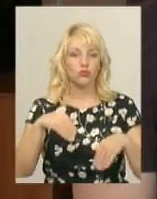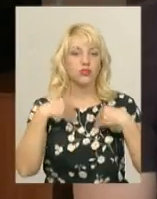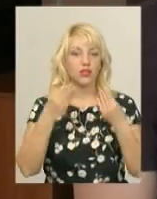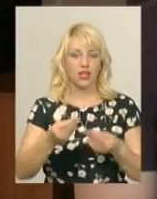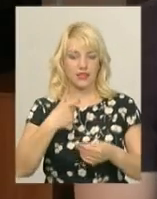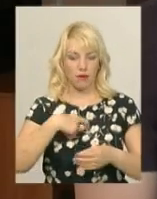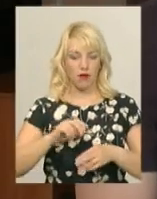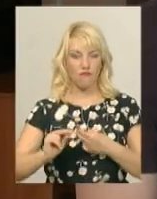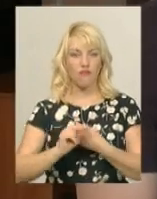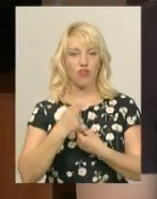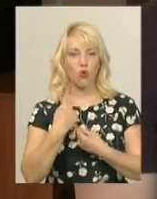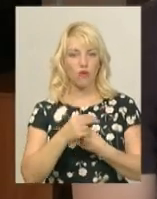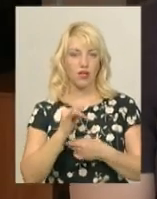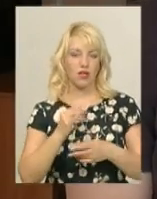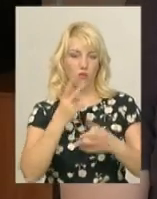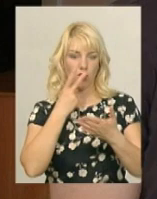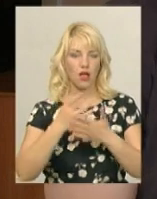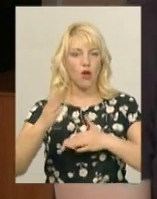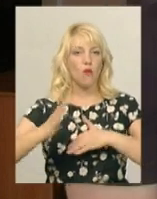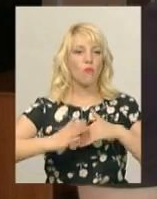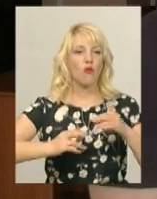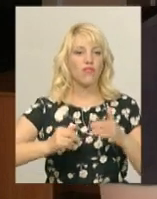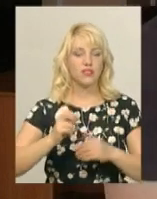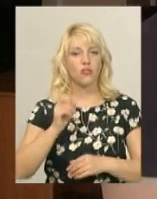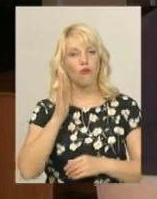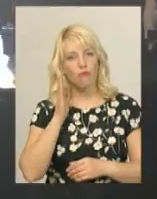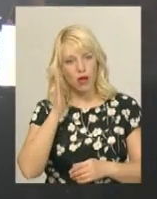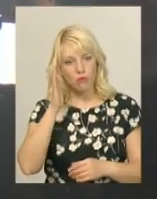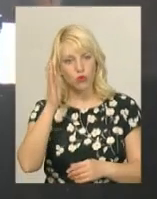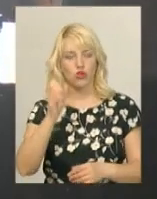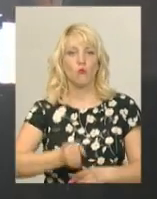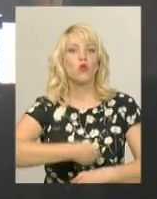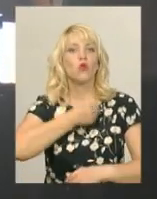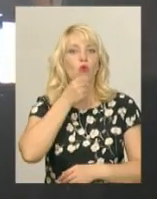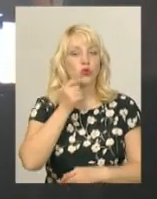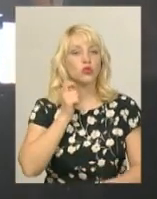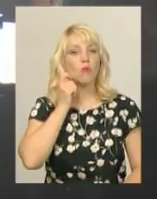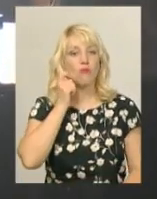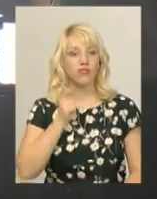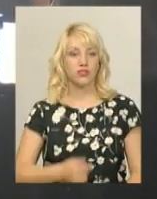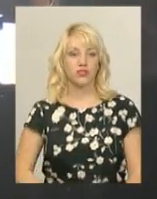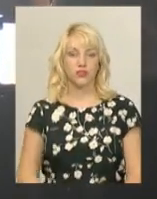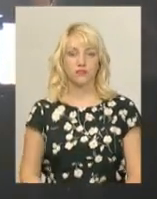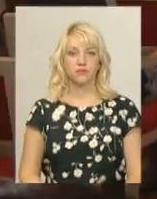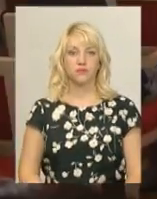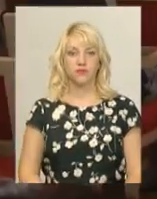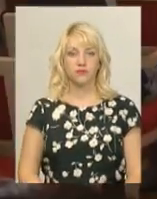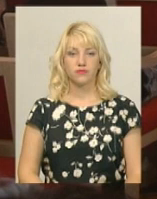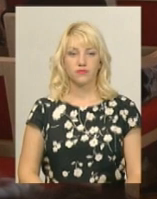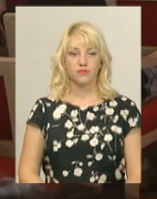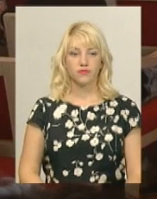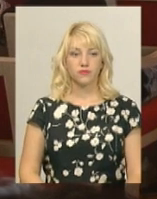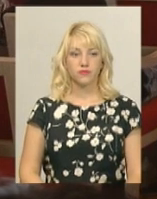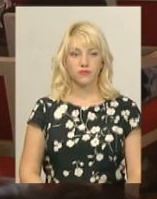виховати, показати ще більш професійно вже в майбутньому дорослому віці. Тетяна Ворожцова, Віктор Кривий, Олександр Горішевський. Новини